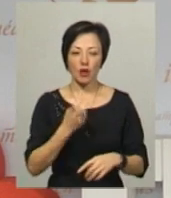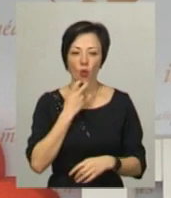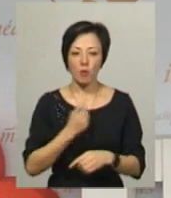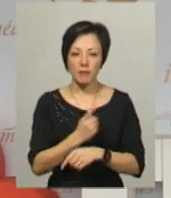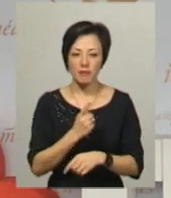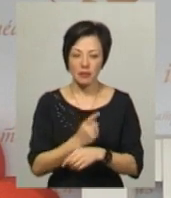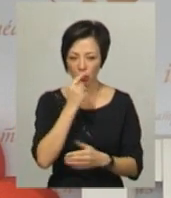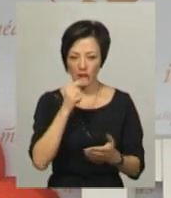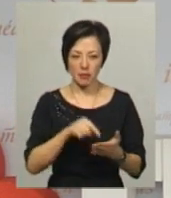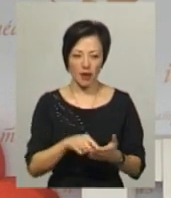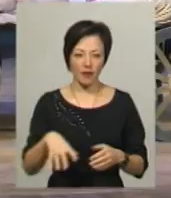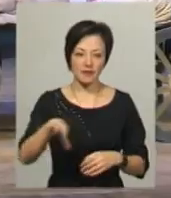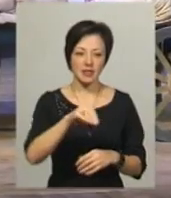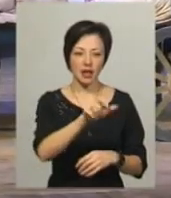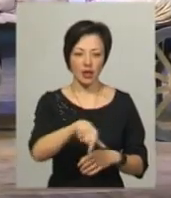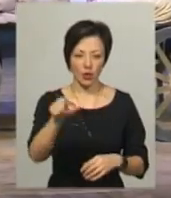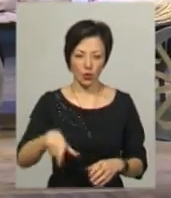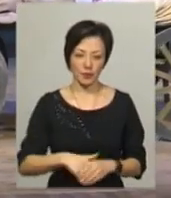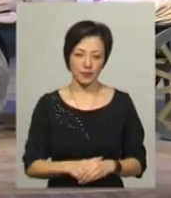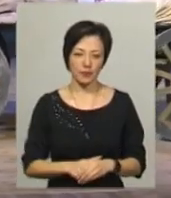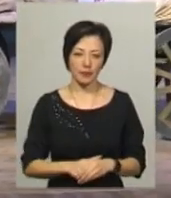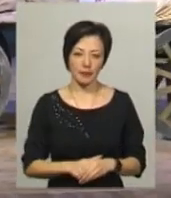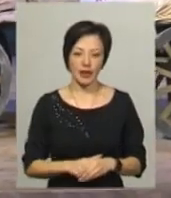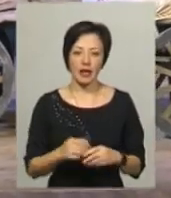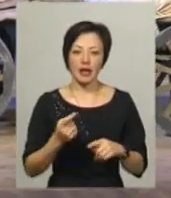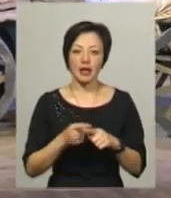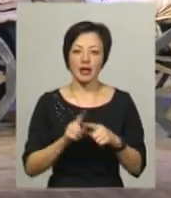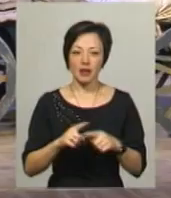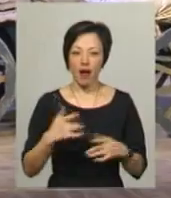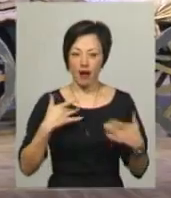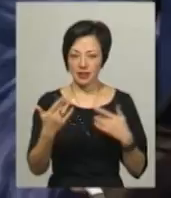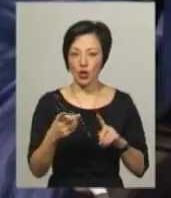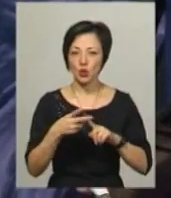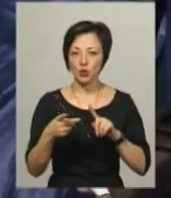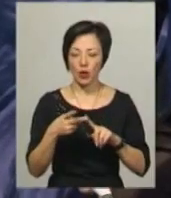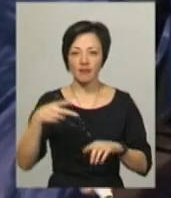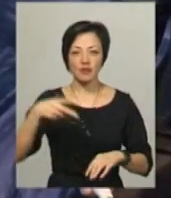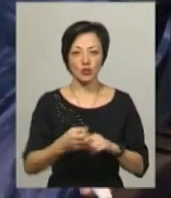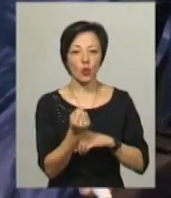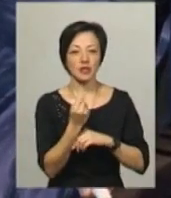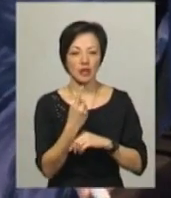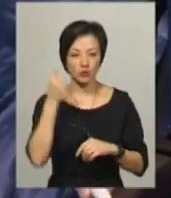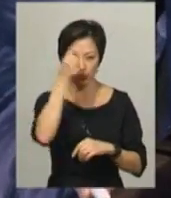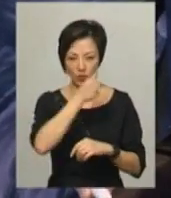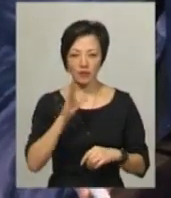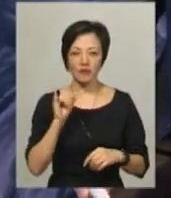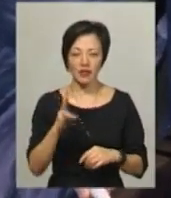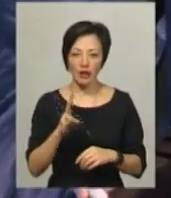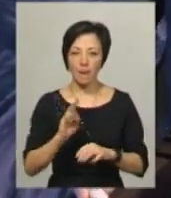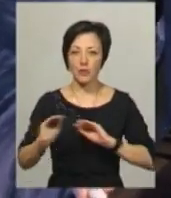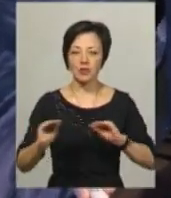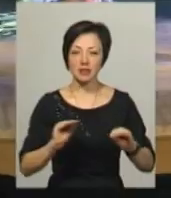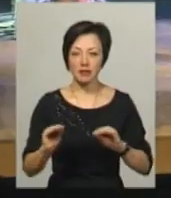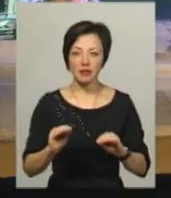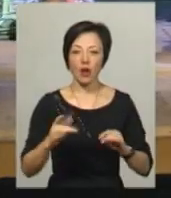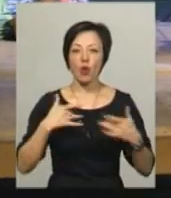в який потрапляють всі герої. Для Олександра Віта це друге «Сватання на гончаріці». У 2011 році він у постановці Леоніда